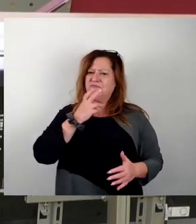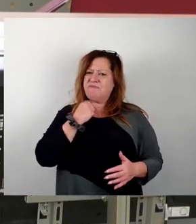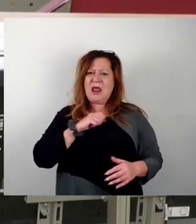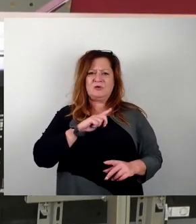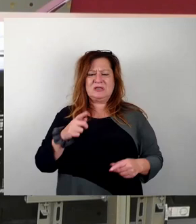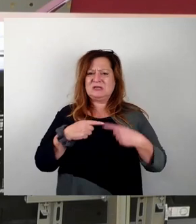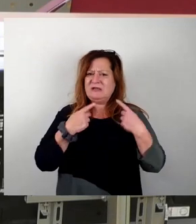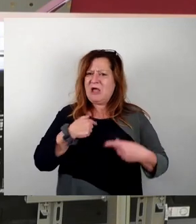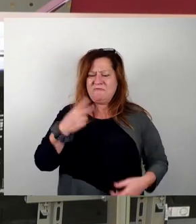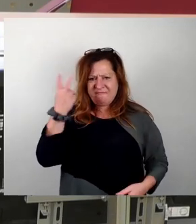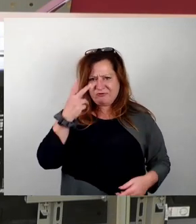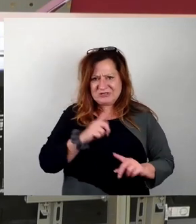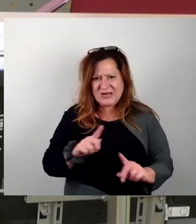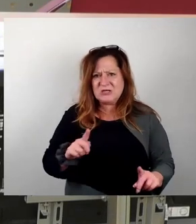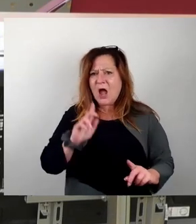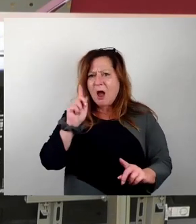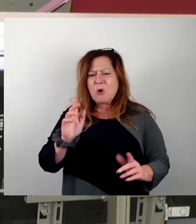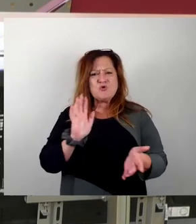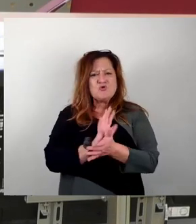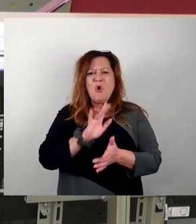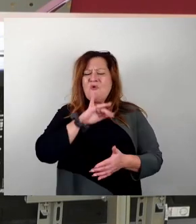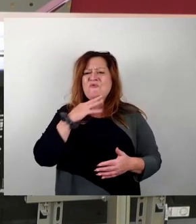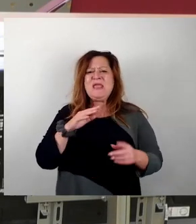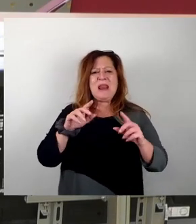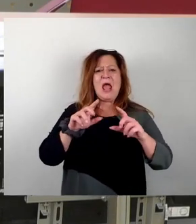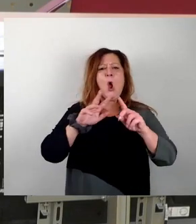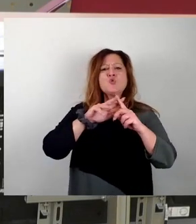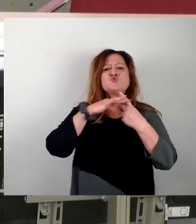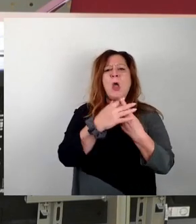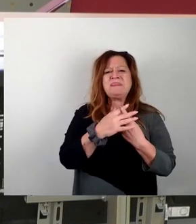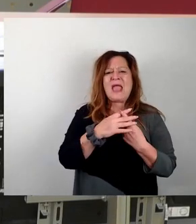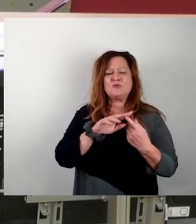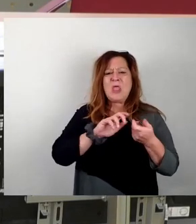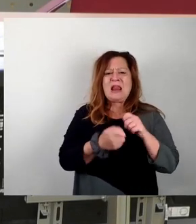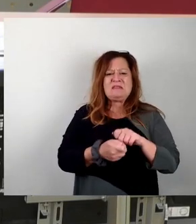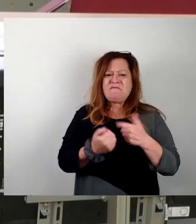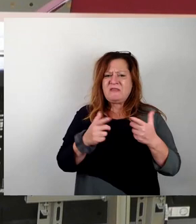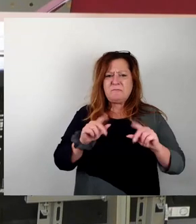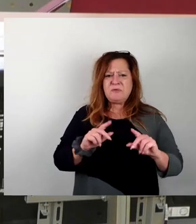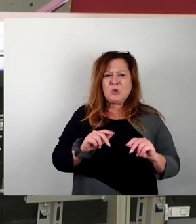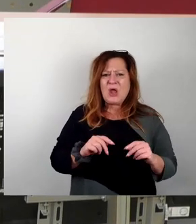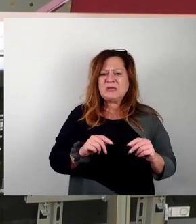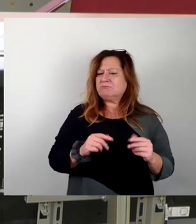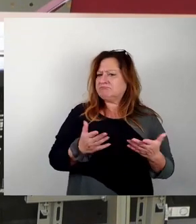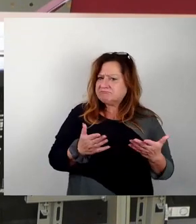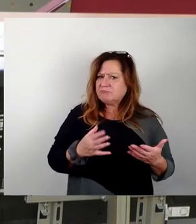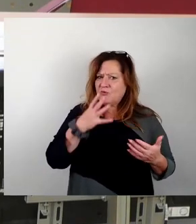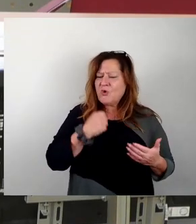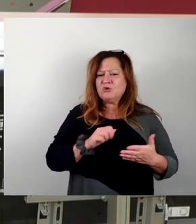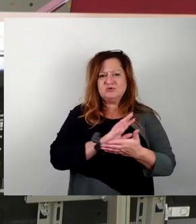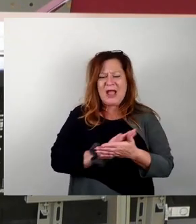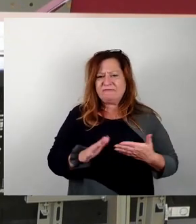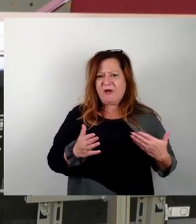verstehe. Aber wenn hier so viel von Kontextualisierung hin oder her und was bedeutet es, möchte ich einfach auch mal vielleicht